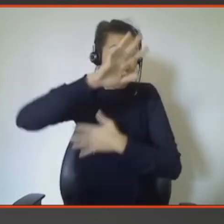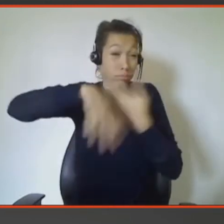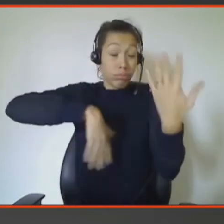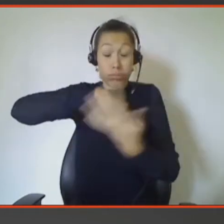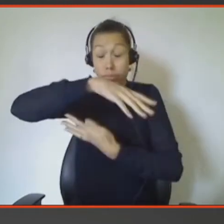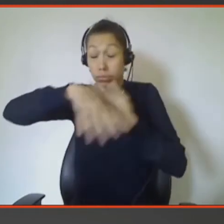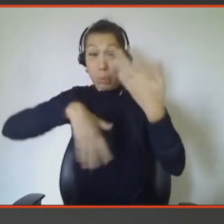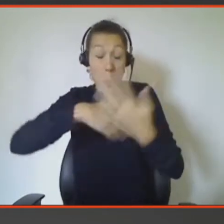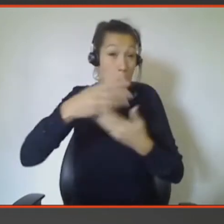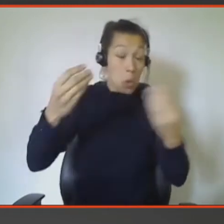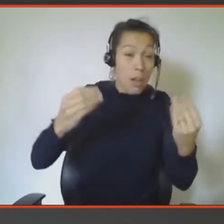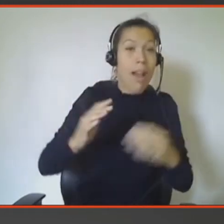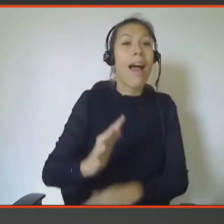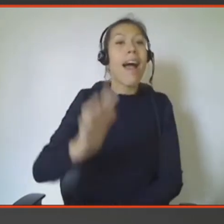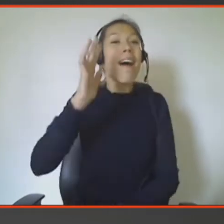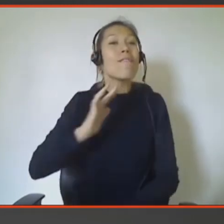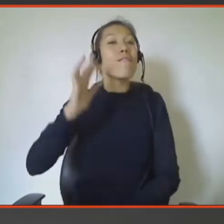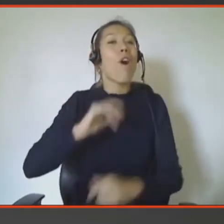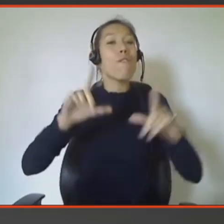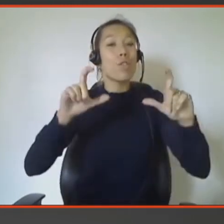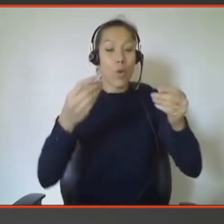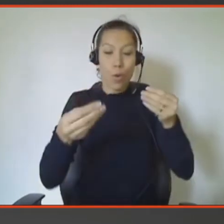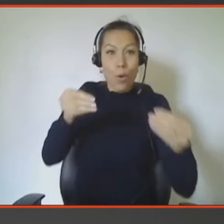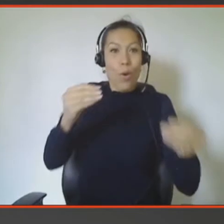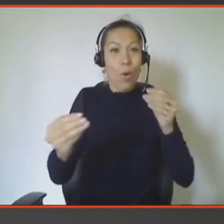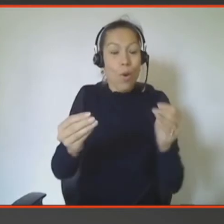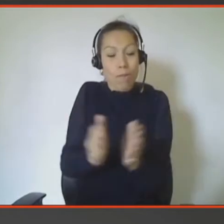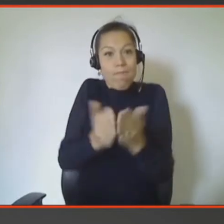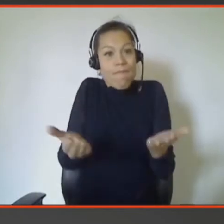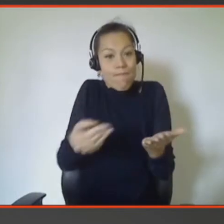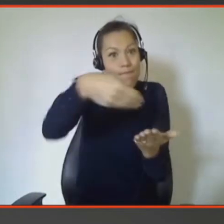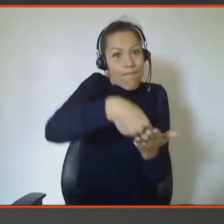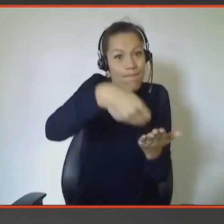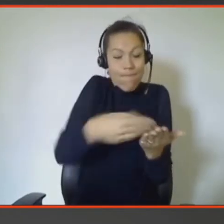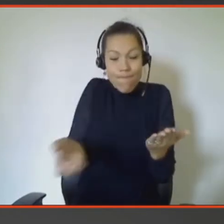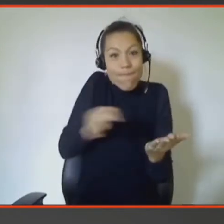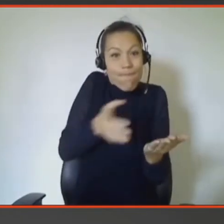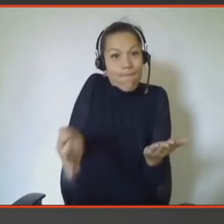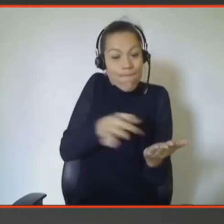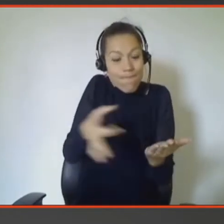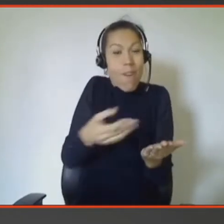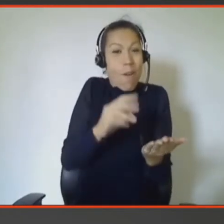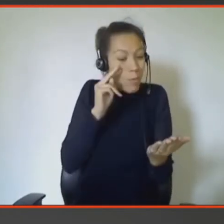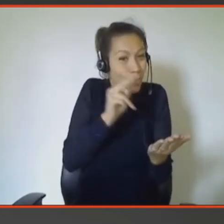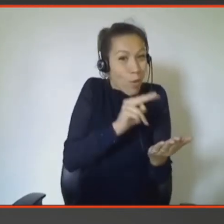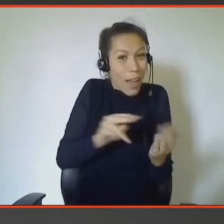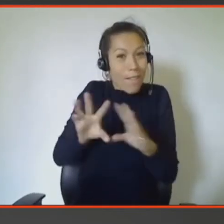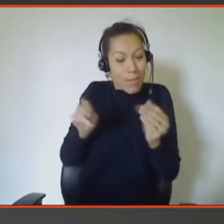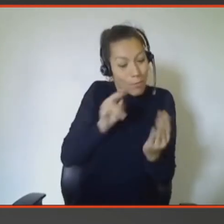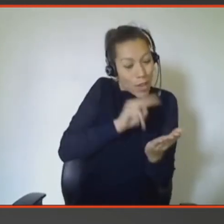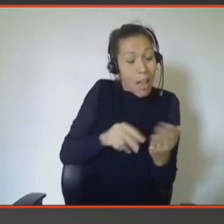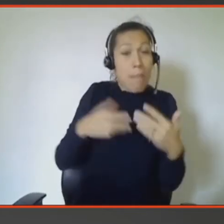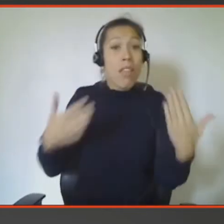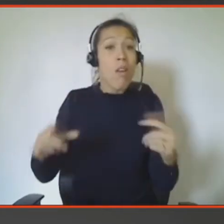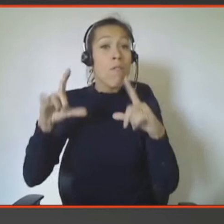on faisait des albums, on regardait les albums, on les partageait en famille. Mais qu-ce qu'il en reste maintenant que nos photos sont divisées, fragmentées dans le